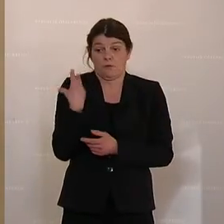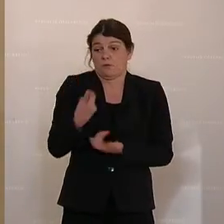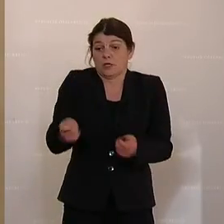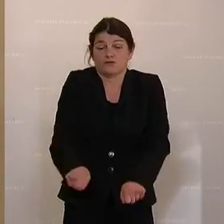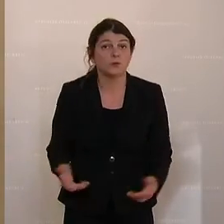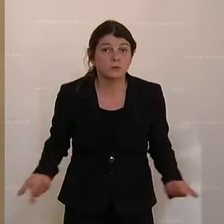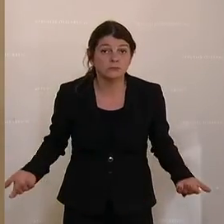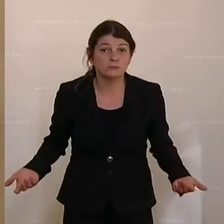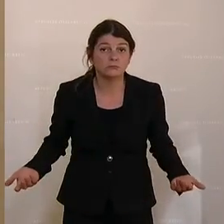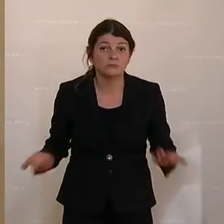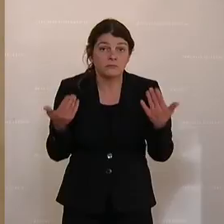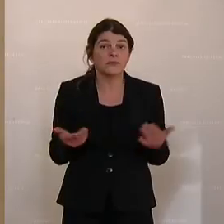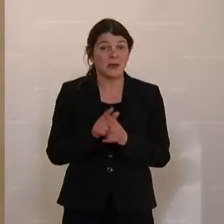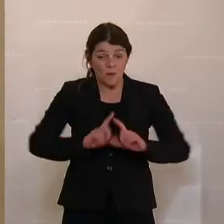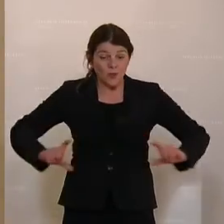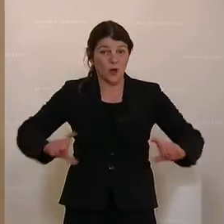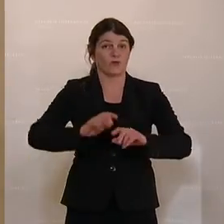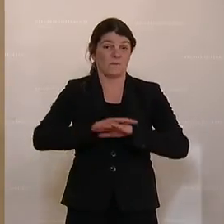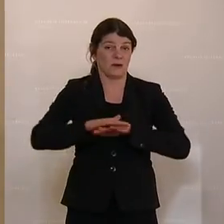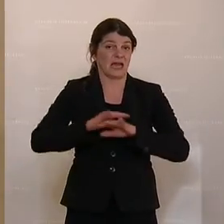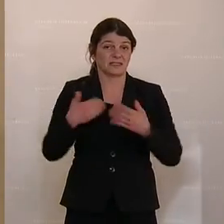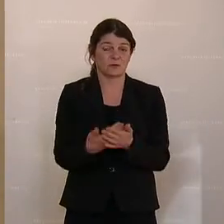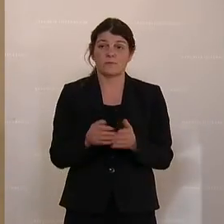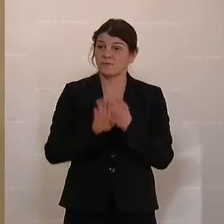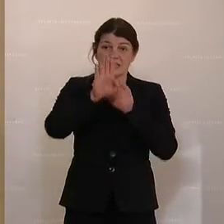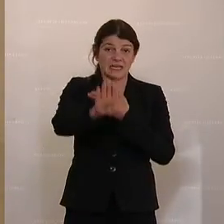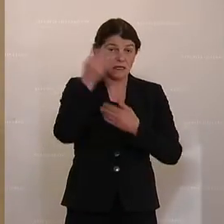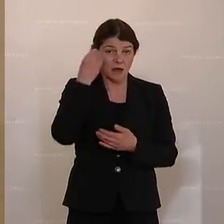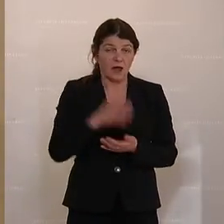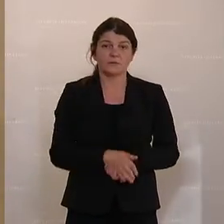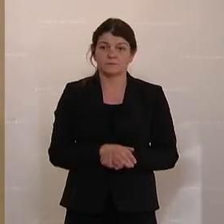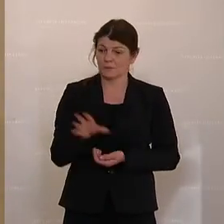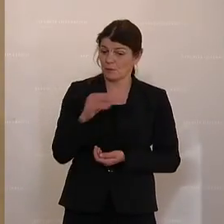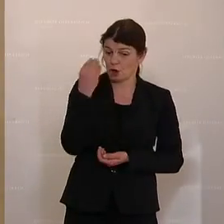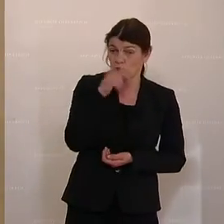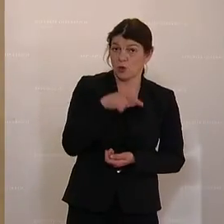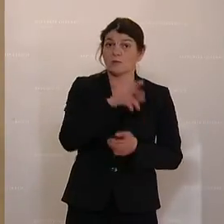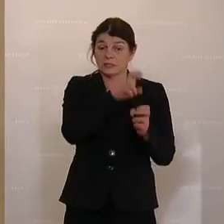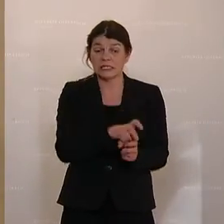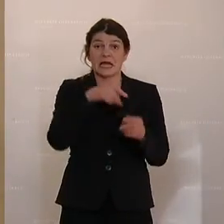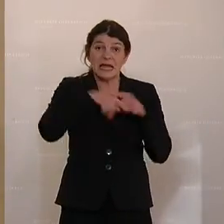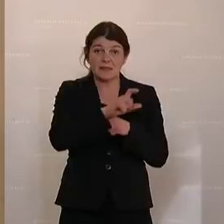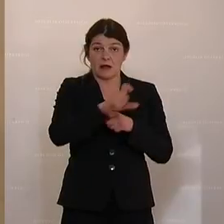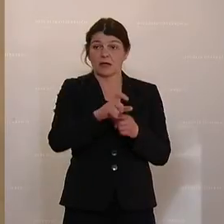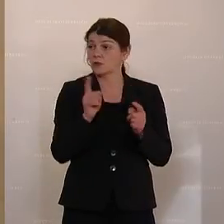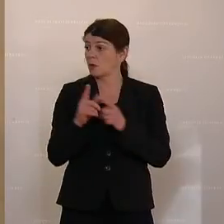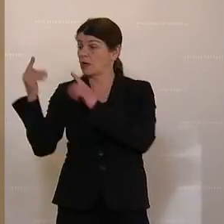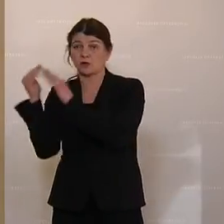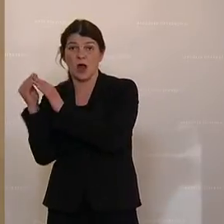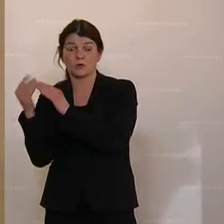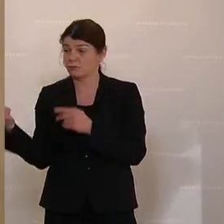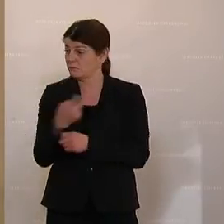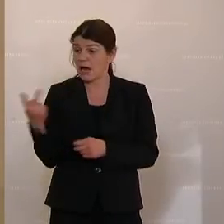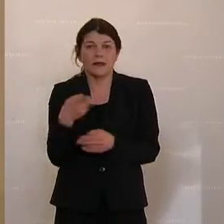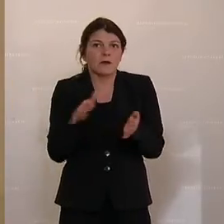unsere Schulen, zumindest im Unterstufenbereich. Ein Distance-Learning mit Schülern, die in der Klasse sitzen und die zu Hause sitzen, das